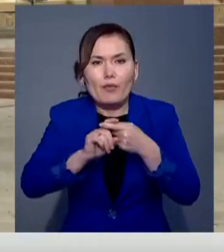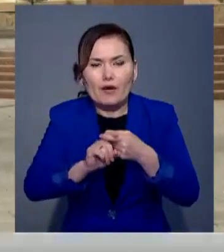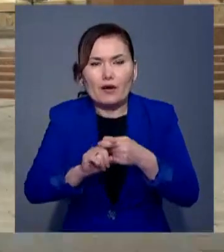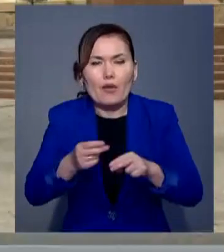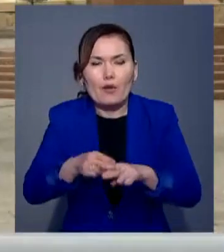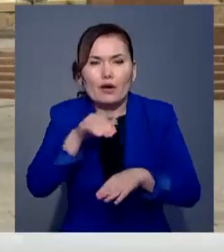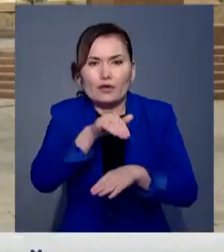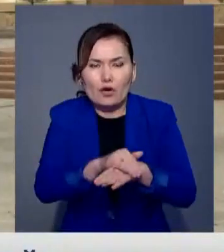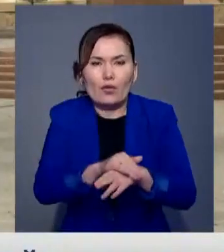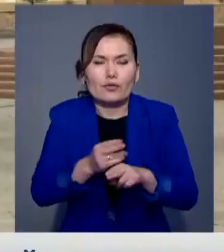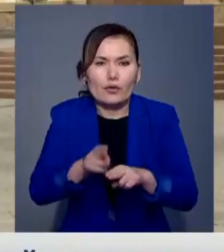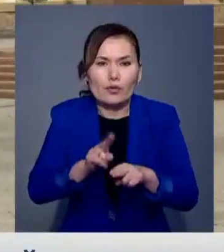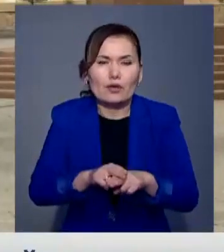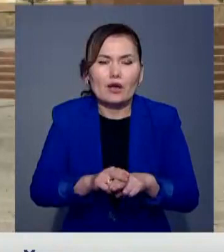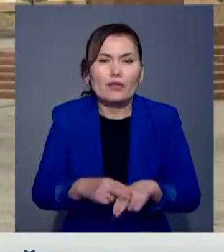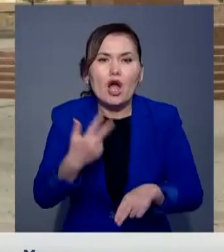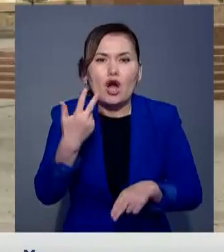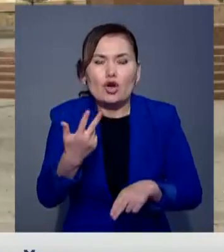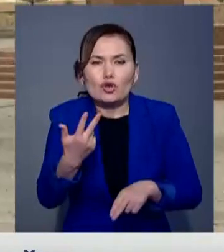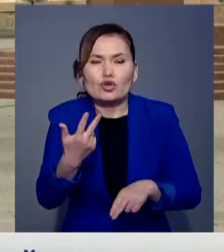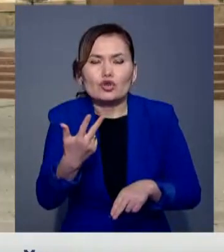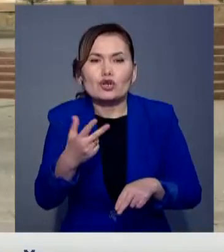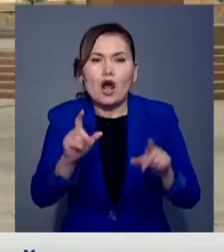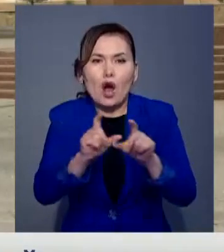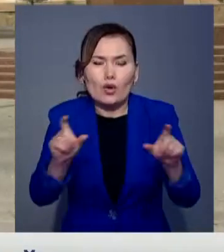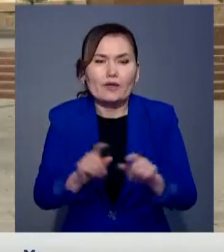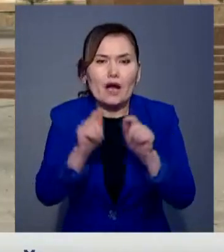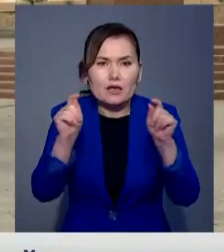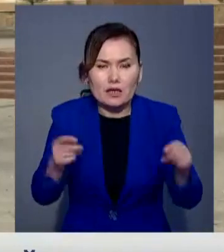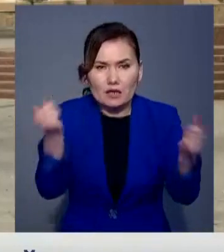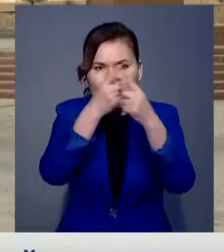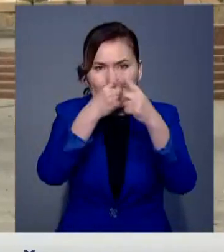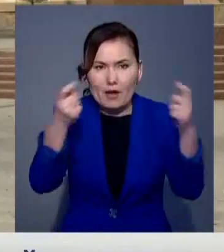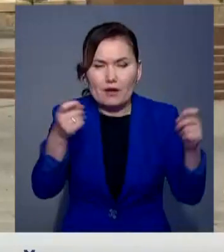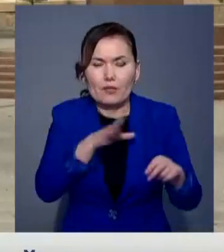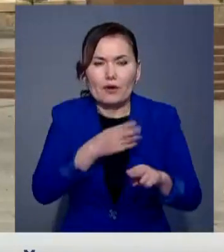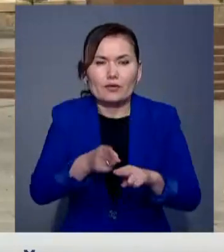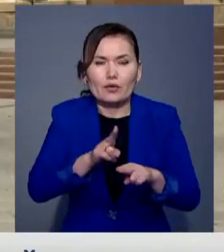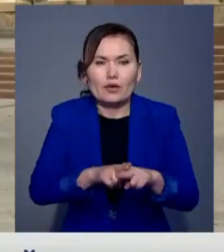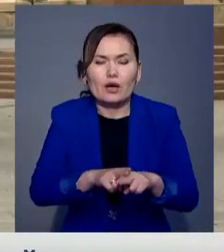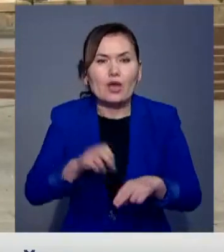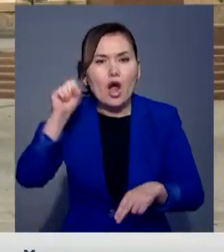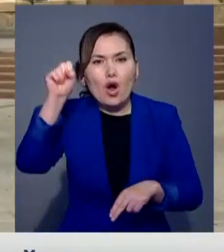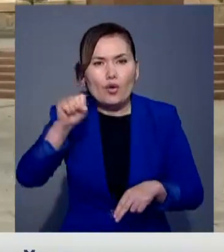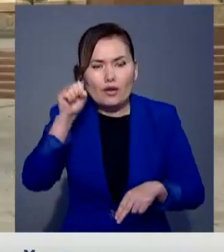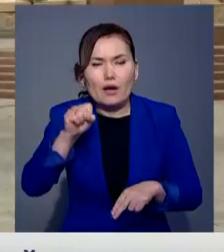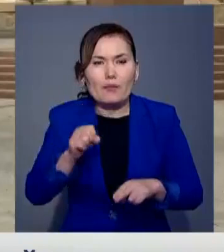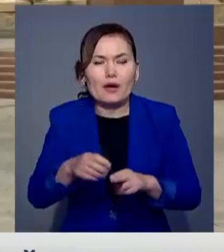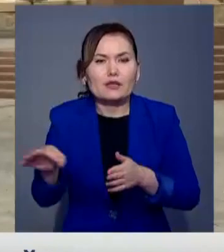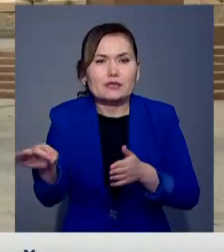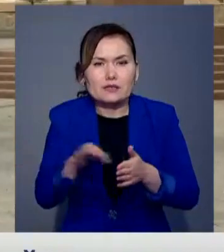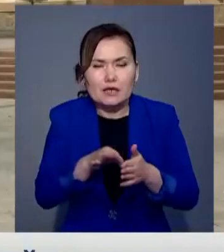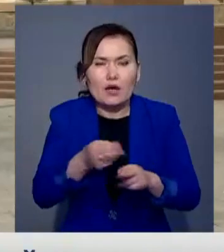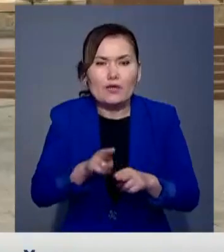шақарында қысқа мерзінде өз шауру қана салынатының мәліндеген еді. Есесіне өзбекстанда бір мезгілді бір